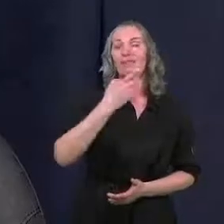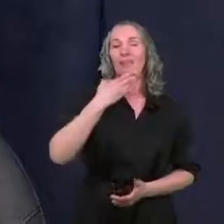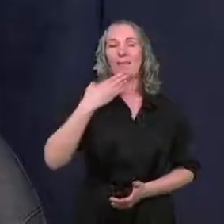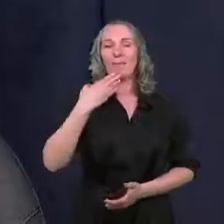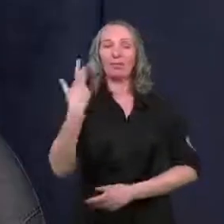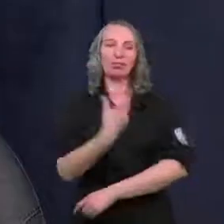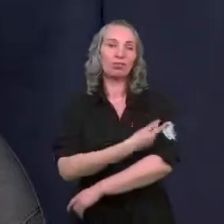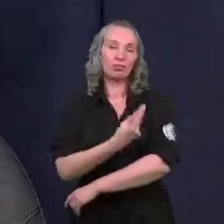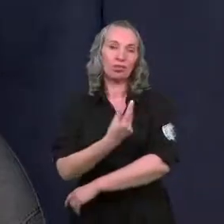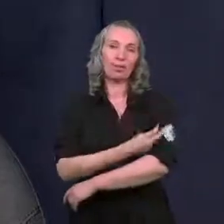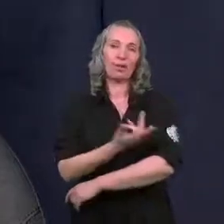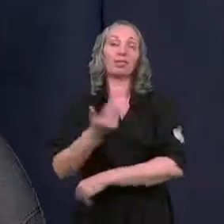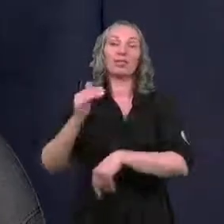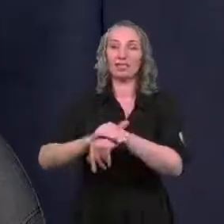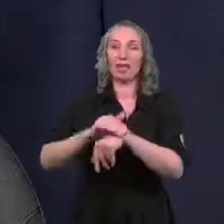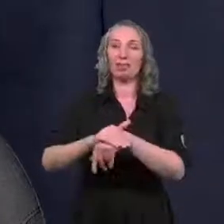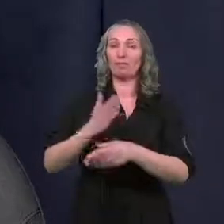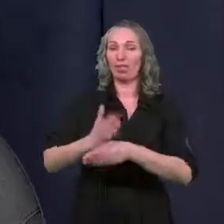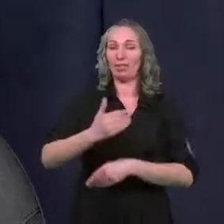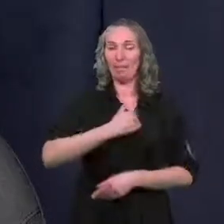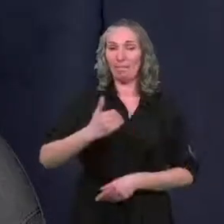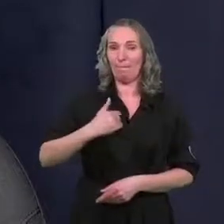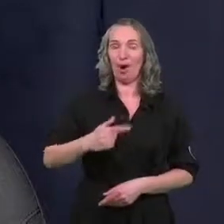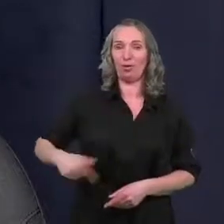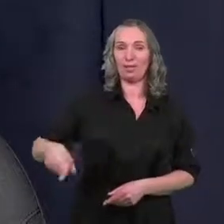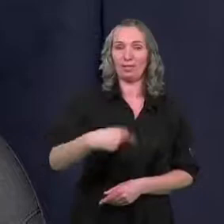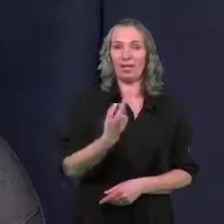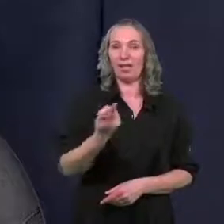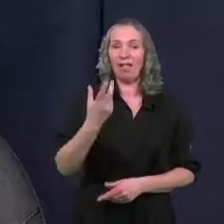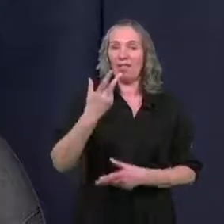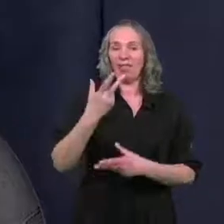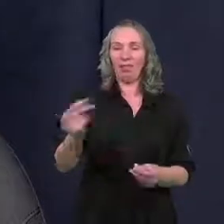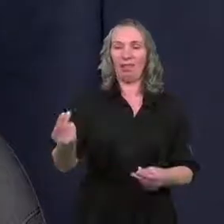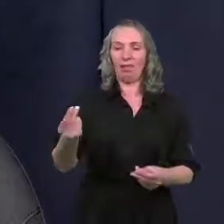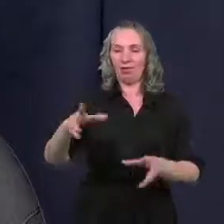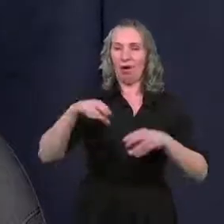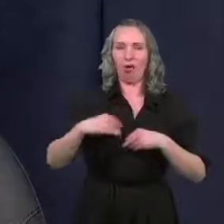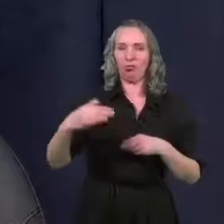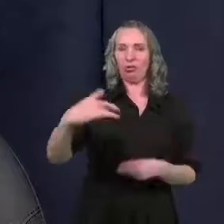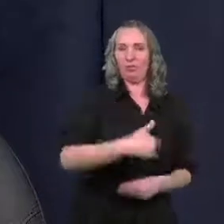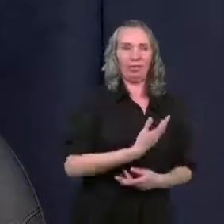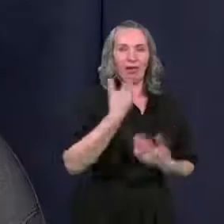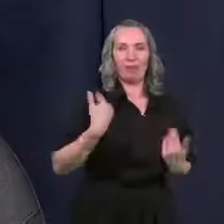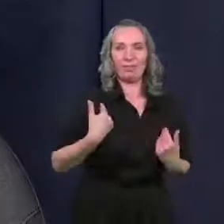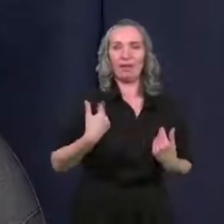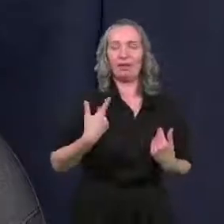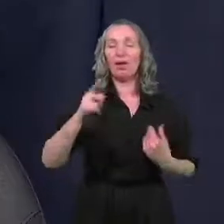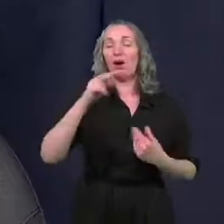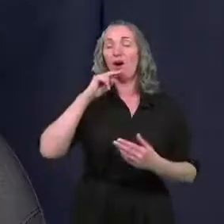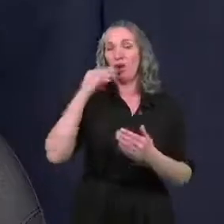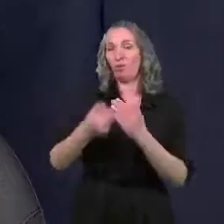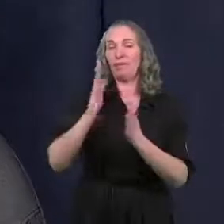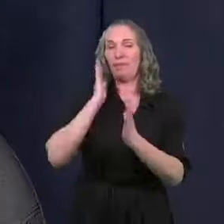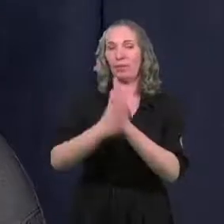szczepionek zamówionych przez państwo polskie po prostu nie zostało dostarczonych. Także odpowiadając